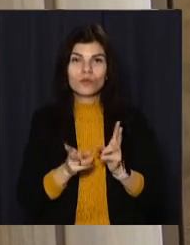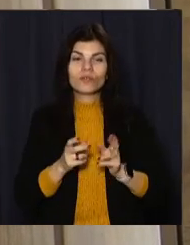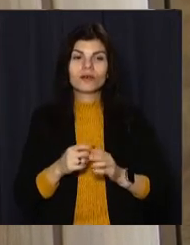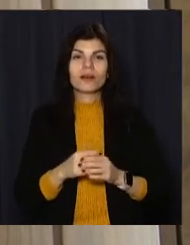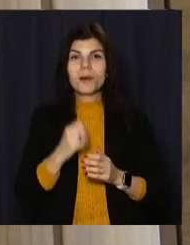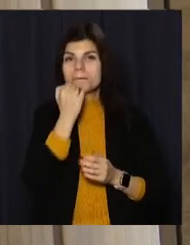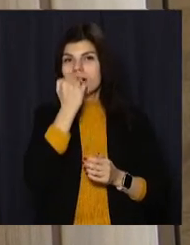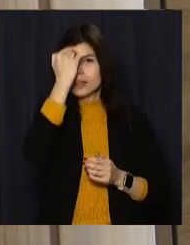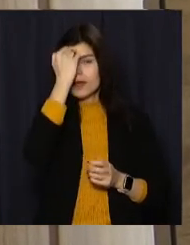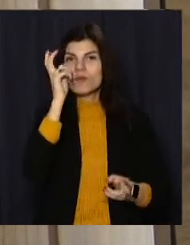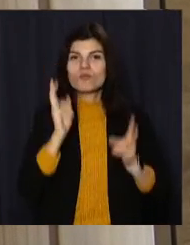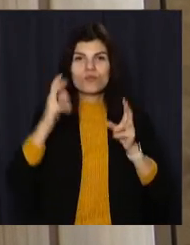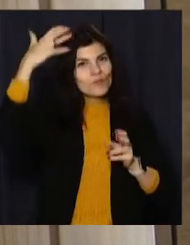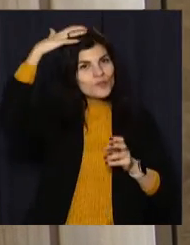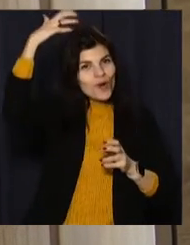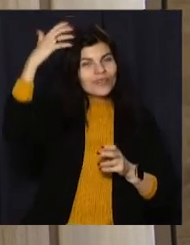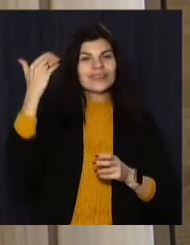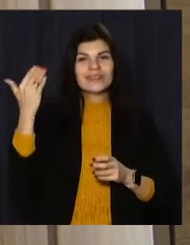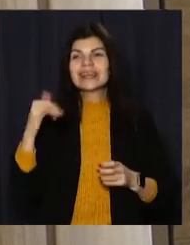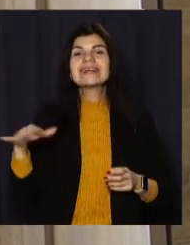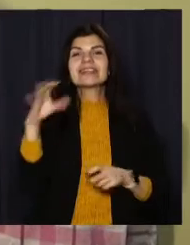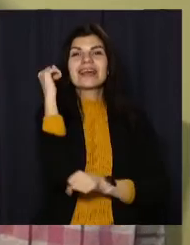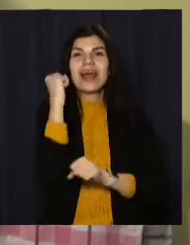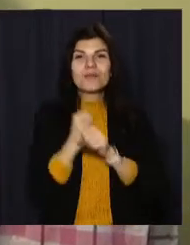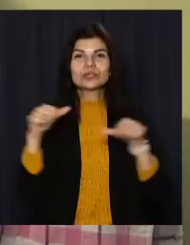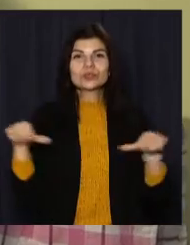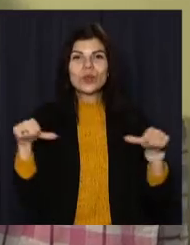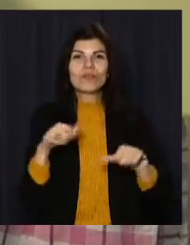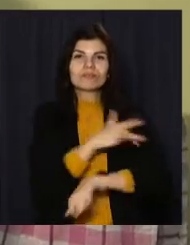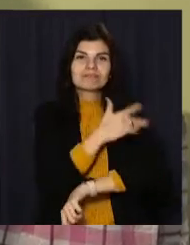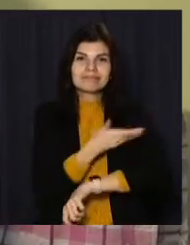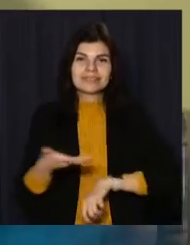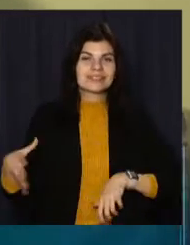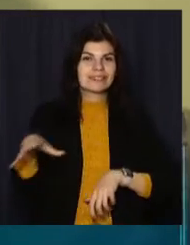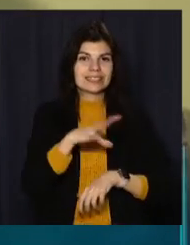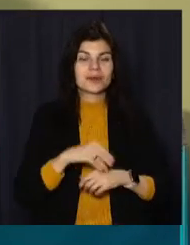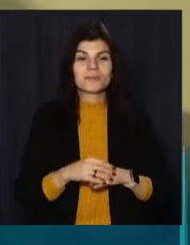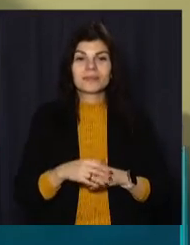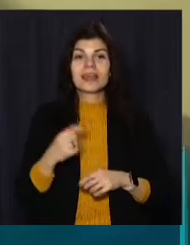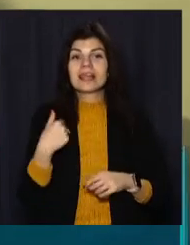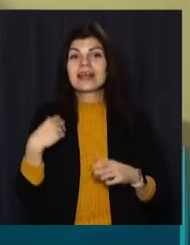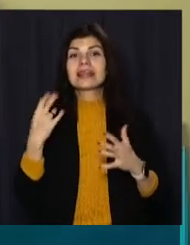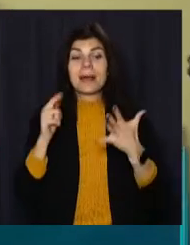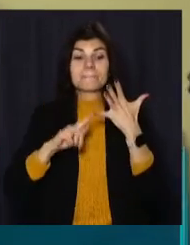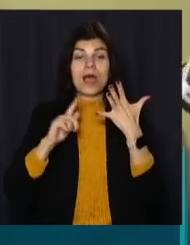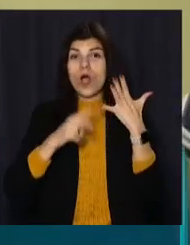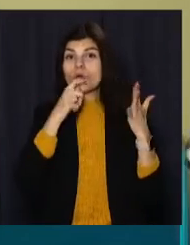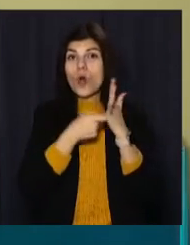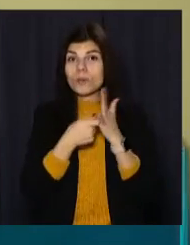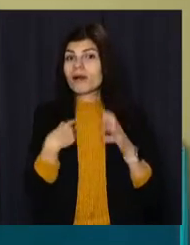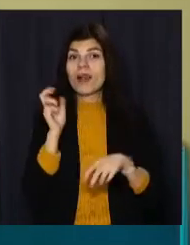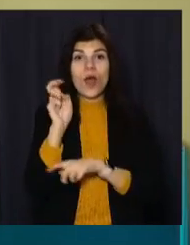благодарні поварам і всім робітникам столової. На п'ятое кормлення ми вже не можемо ходити.